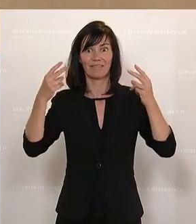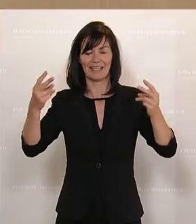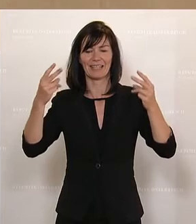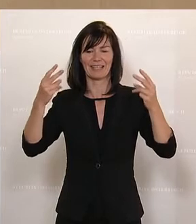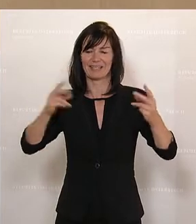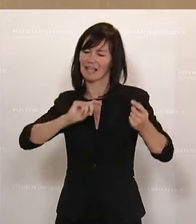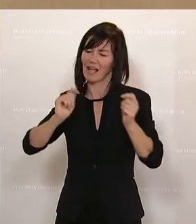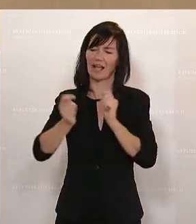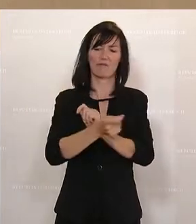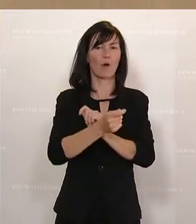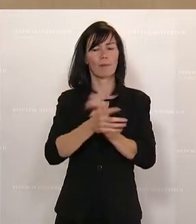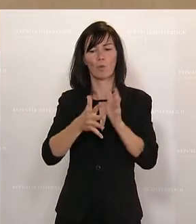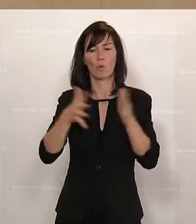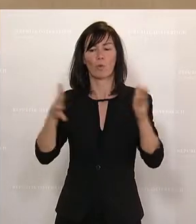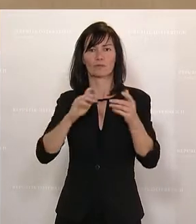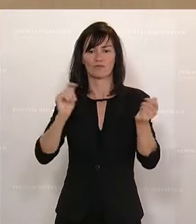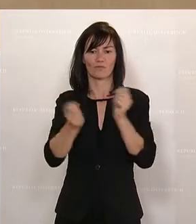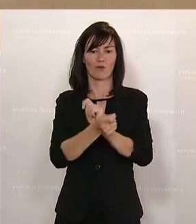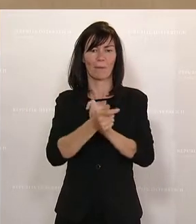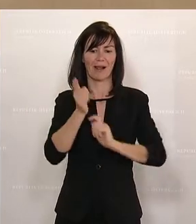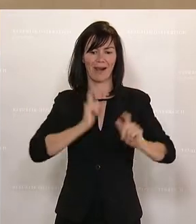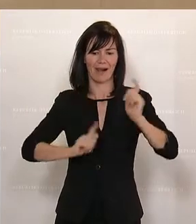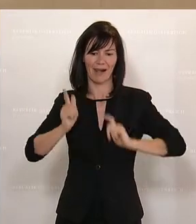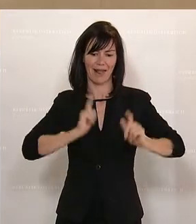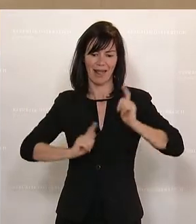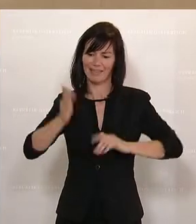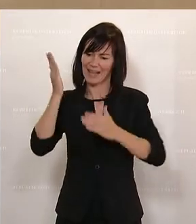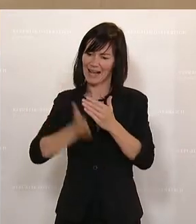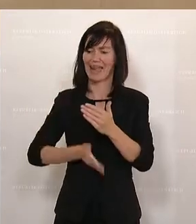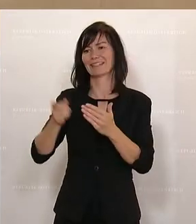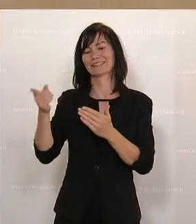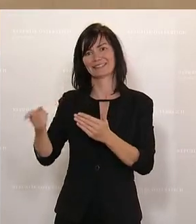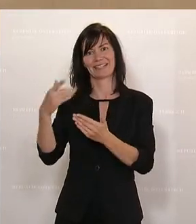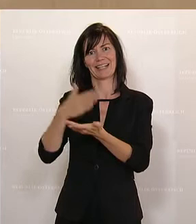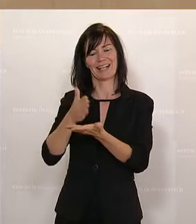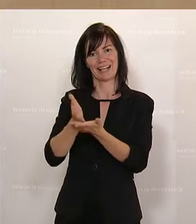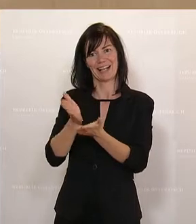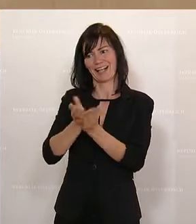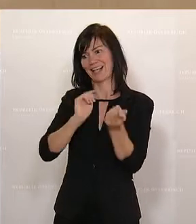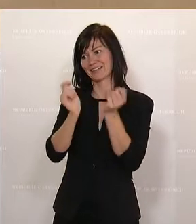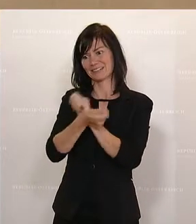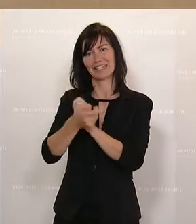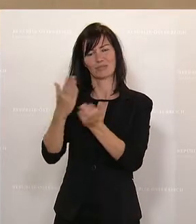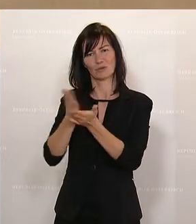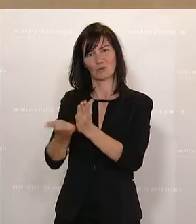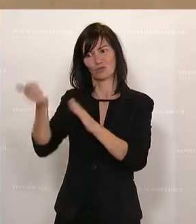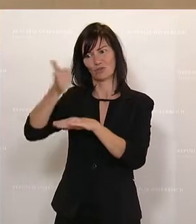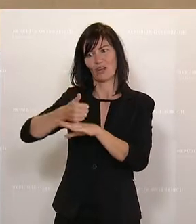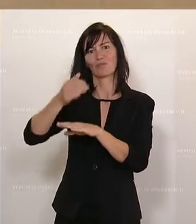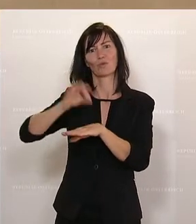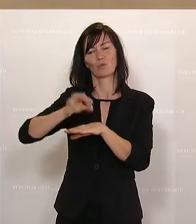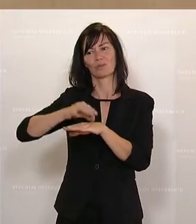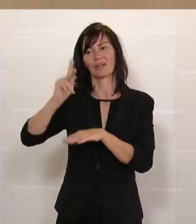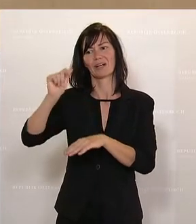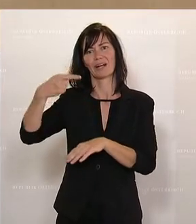umfassende Reform ist leider die letzte Reform, die der Sektionschef Dr. Georg Katrain erarbeitet hat. Er wird leider mit